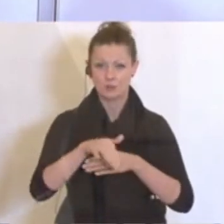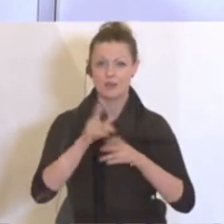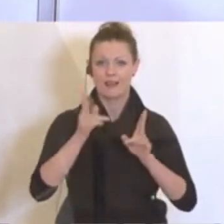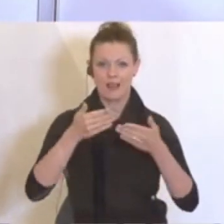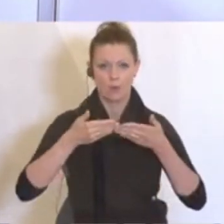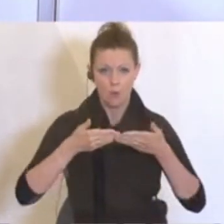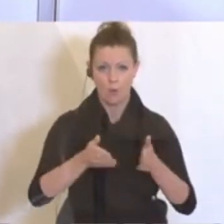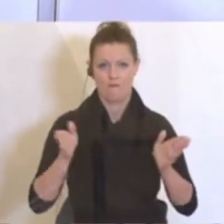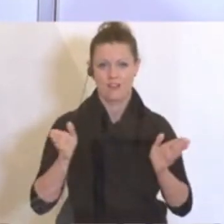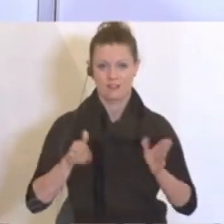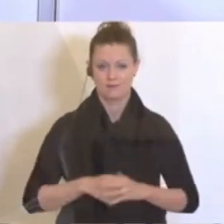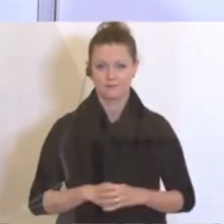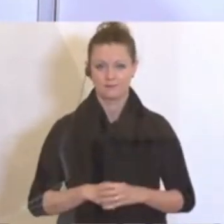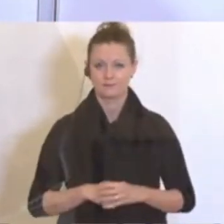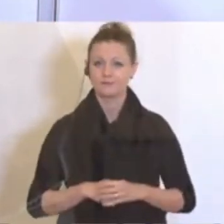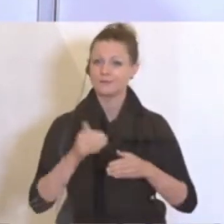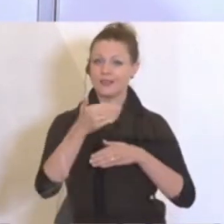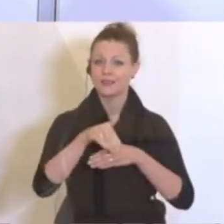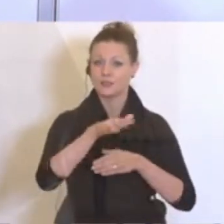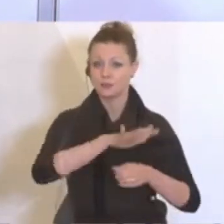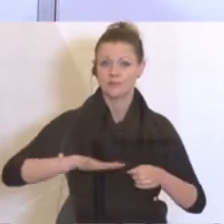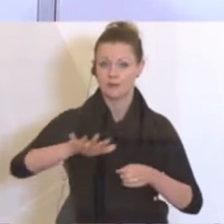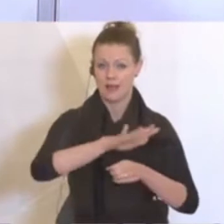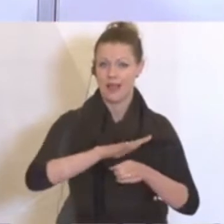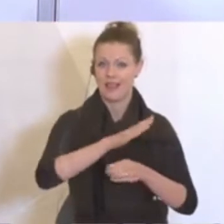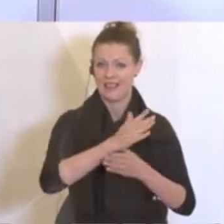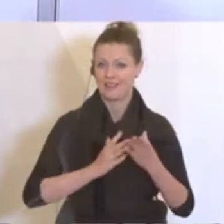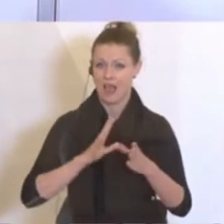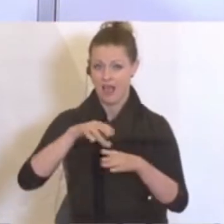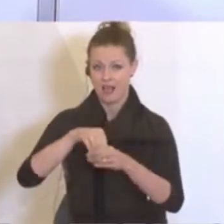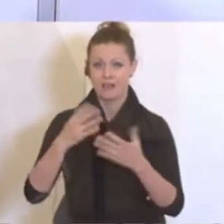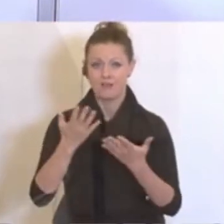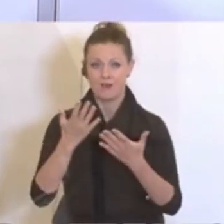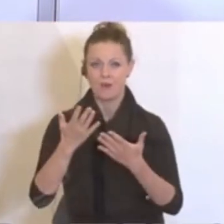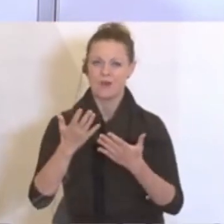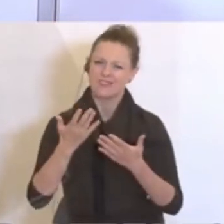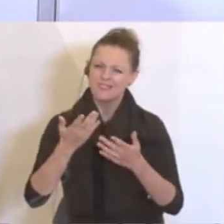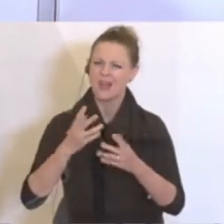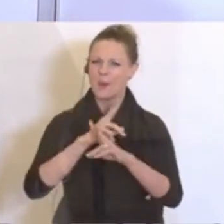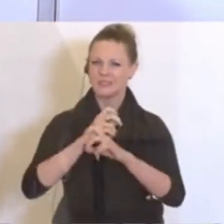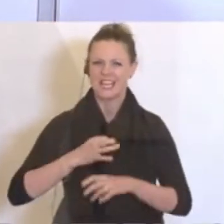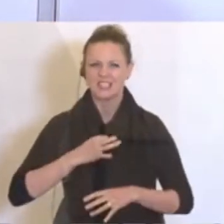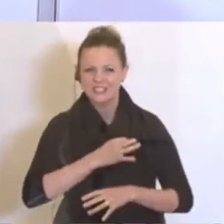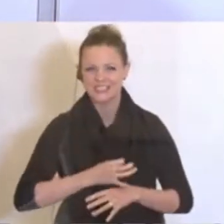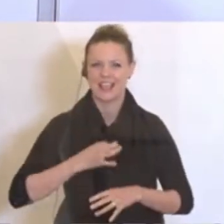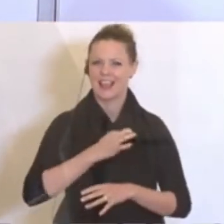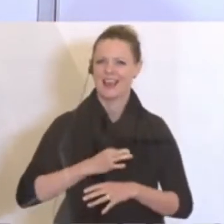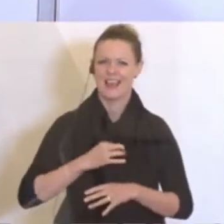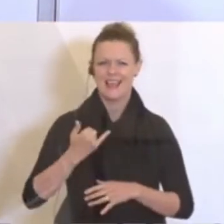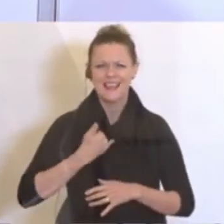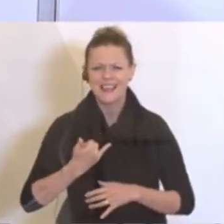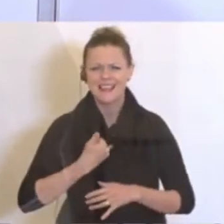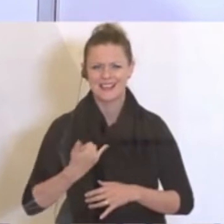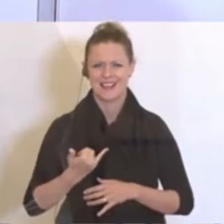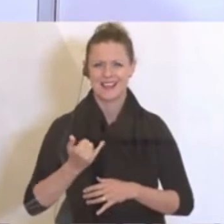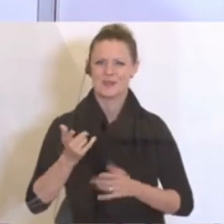wieder hochfahren können. Die Gastronomie ist Teil der österreichischen Seele, der österreichischen Identität. Sie